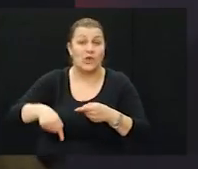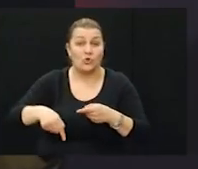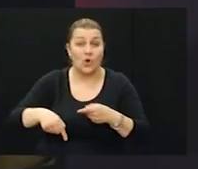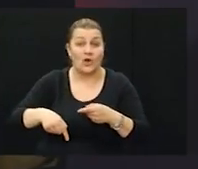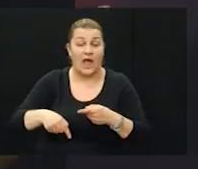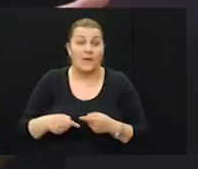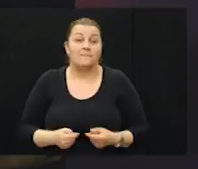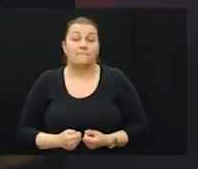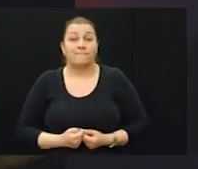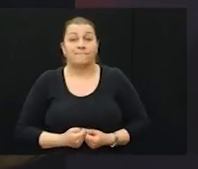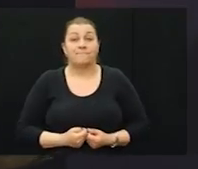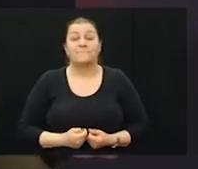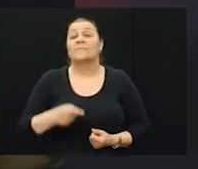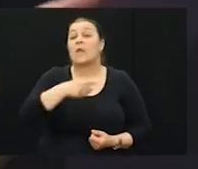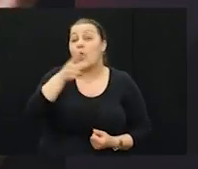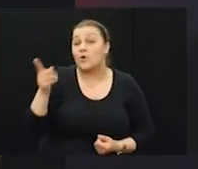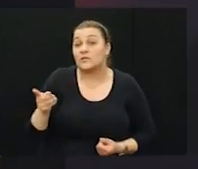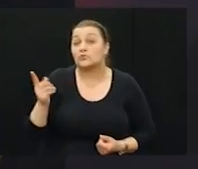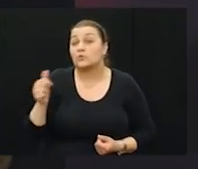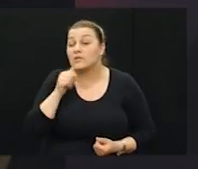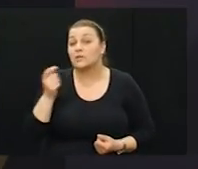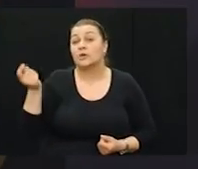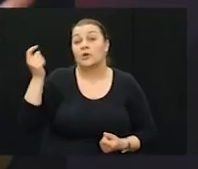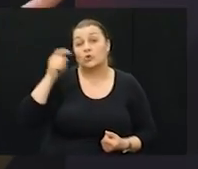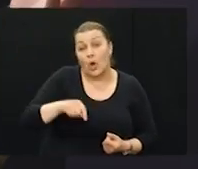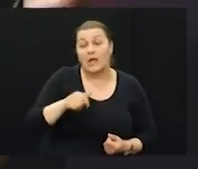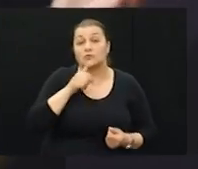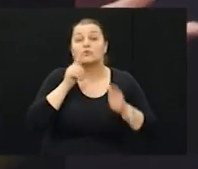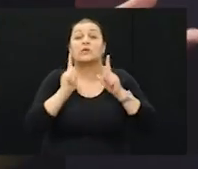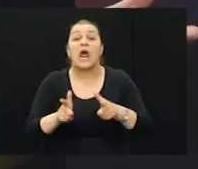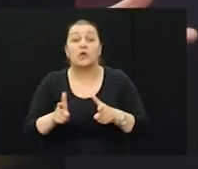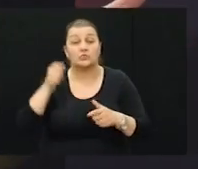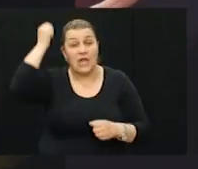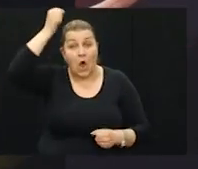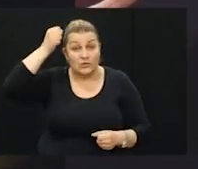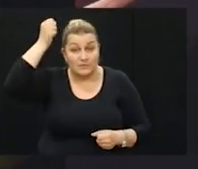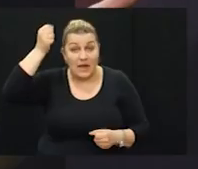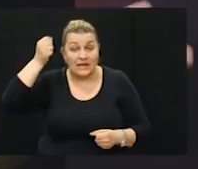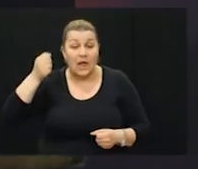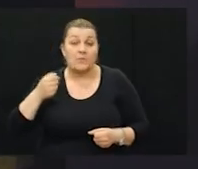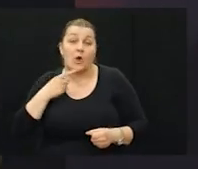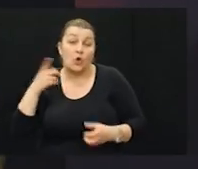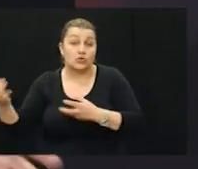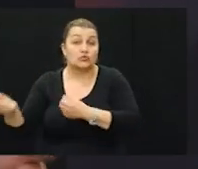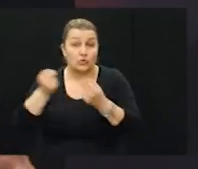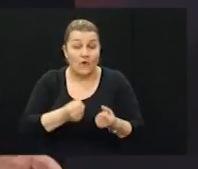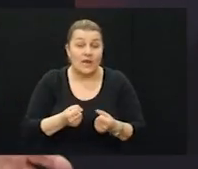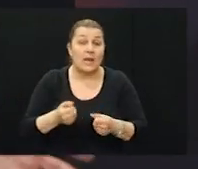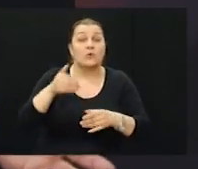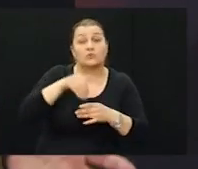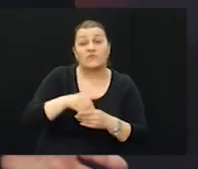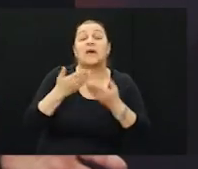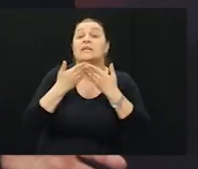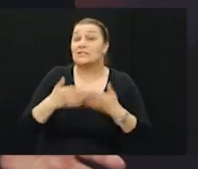sudjelovali u alci na takav način, jer oni su i u dolazku i u ratu sa osmanlijama, koji su oni doveli,